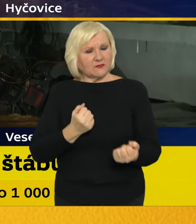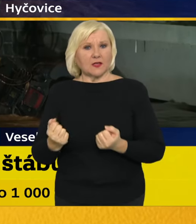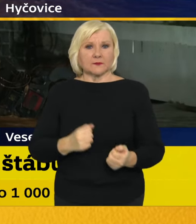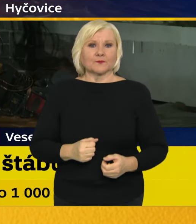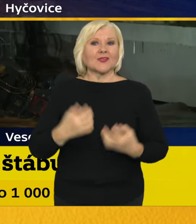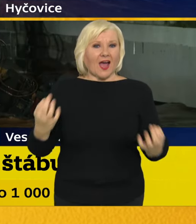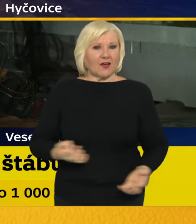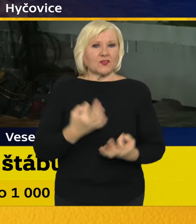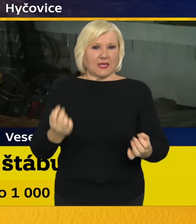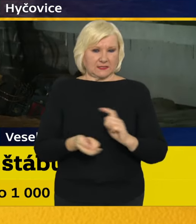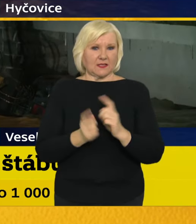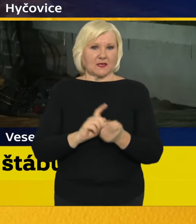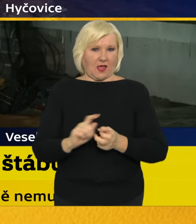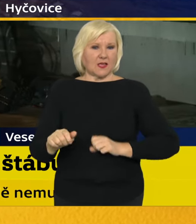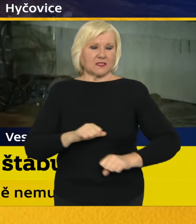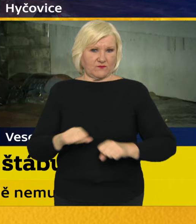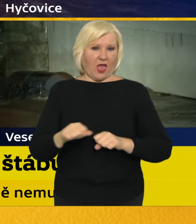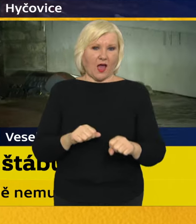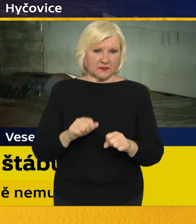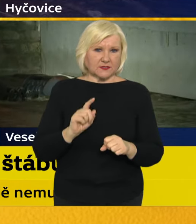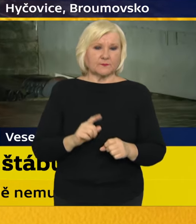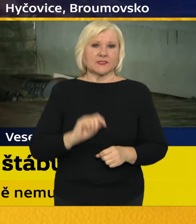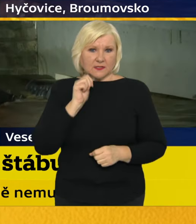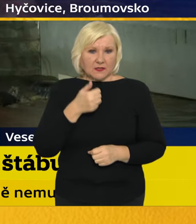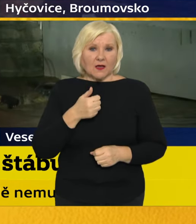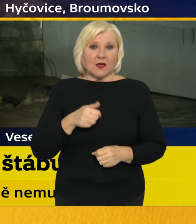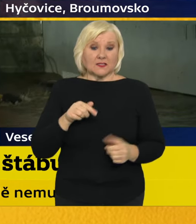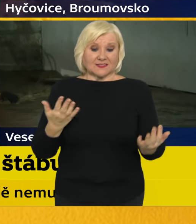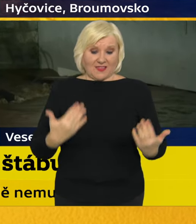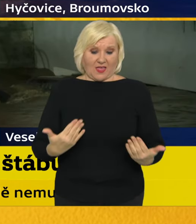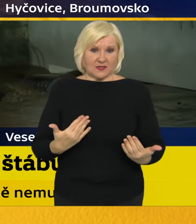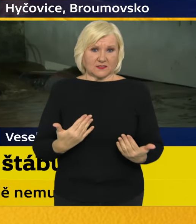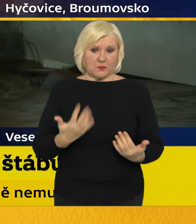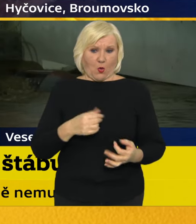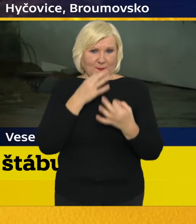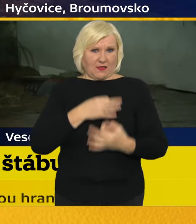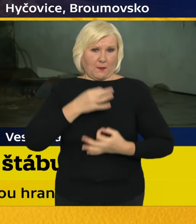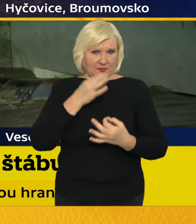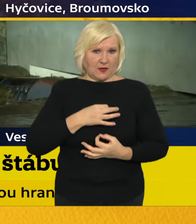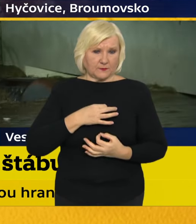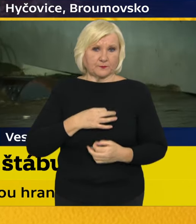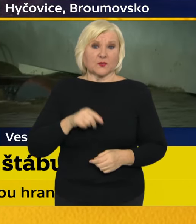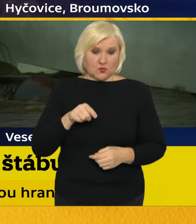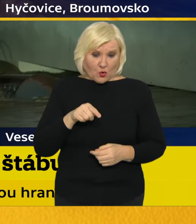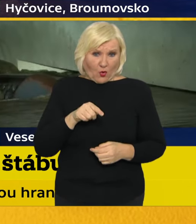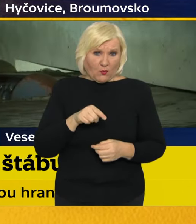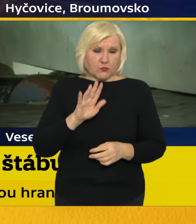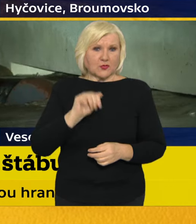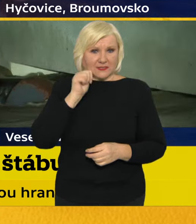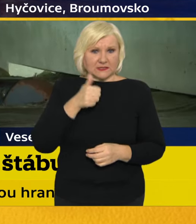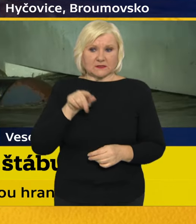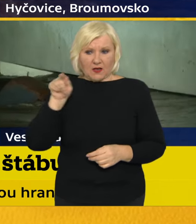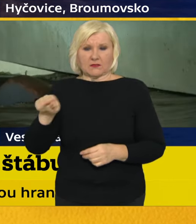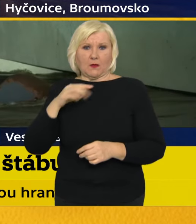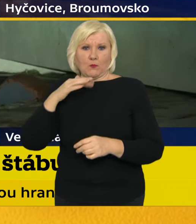myslím, že mě i pan vicepremiér a kolegové doplní. Všechno to, co tady zaznělo v vaší otázce, paní redaktorko, bude předmětem našeho zítřejšího jednání.